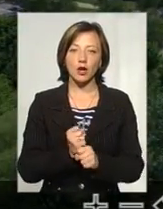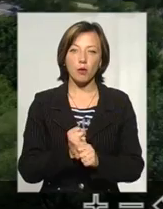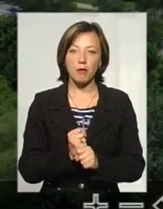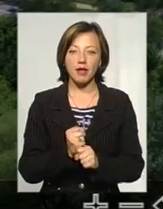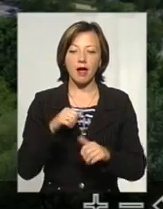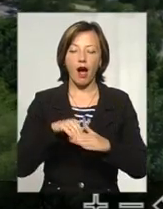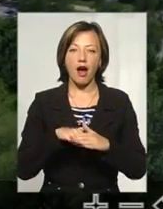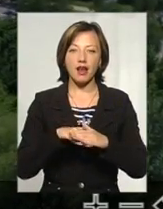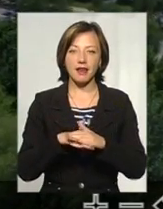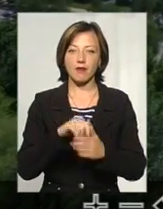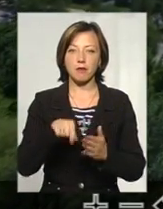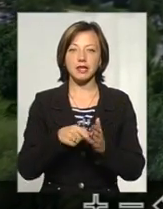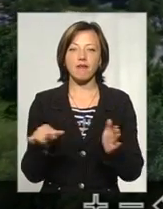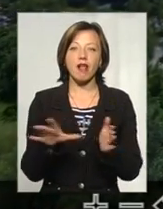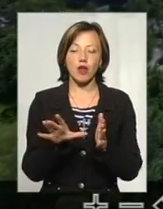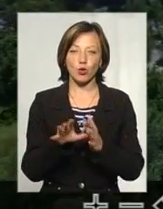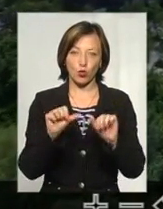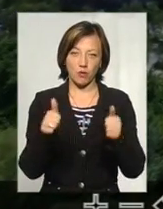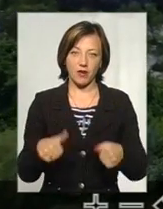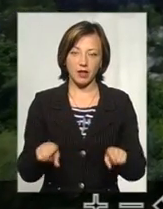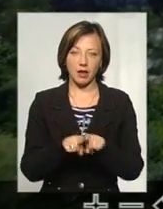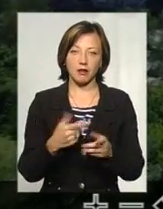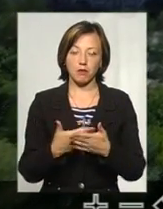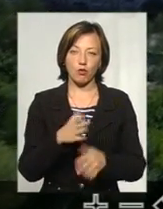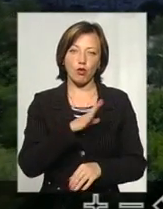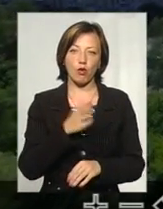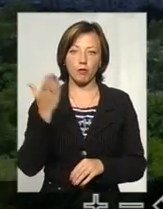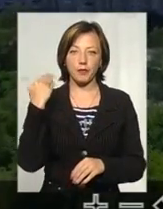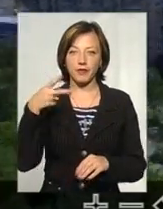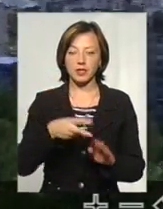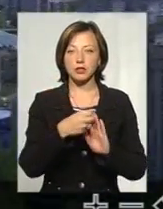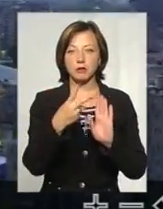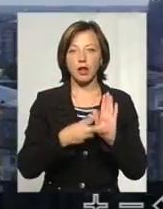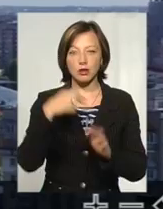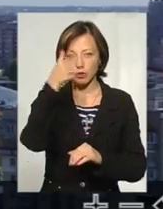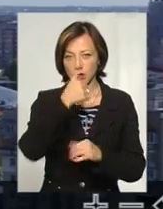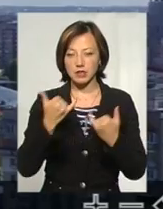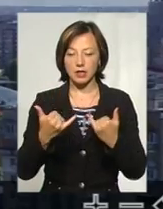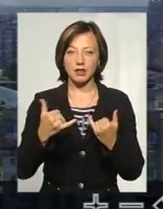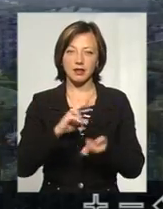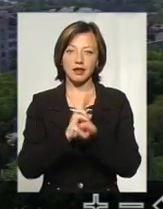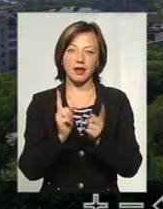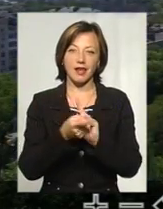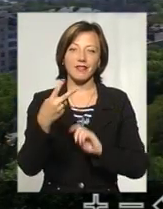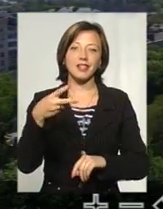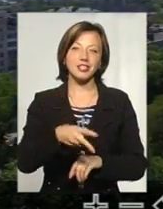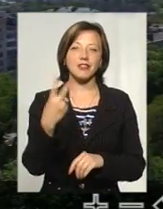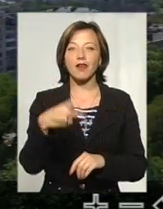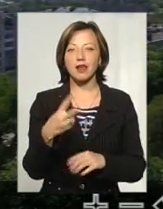архів міста електронному вигляді. Таке воно було там, наприклад, в 2017 році і стане там в 2020 році.